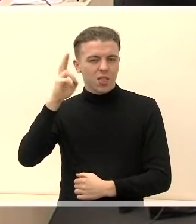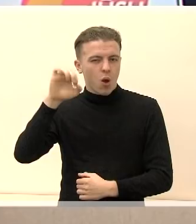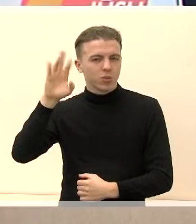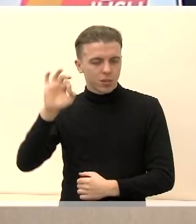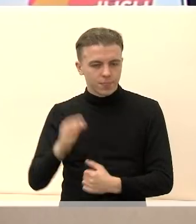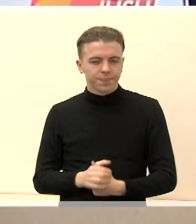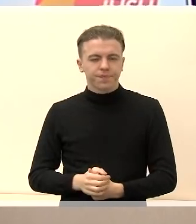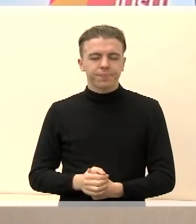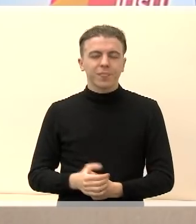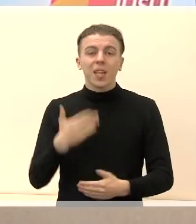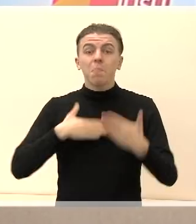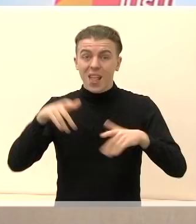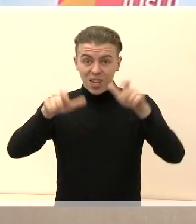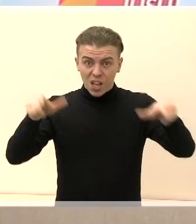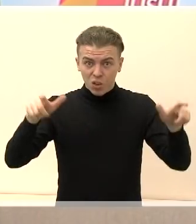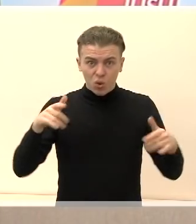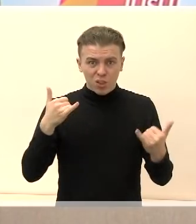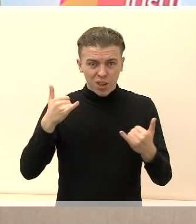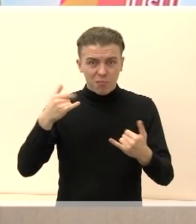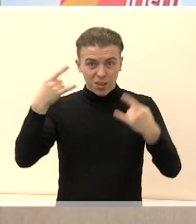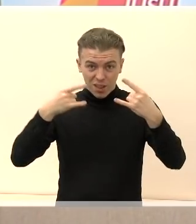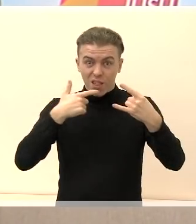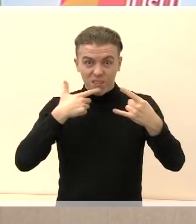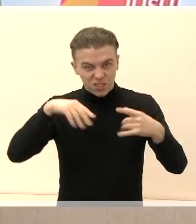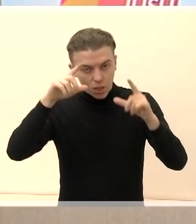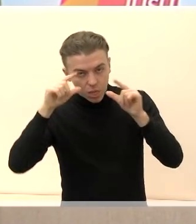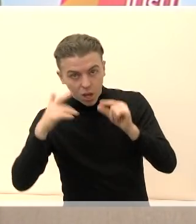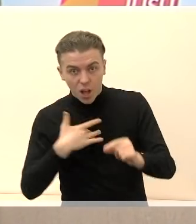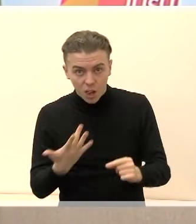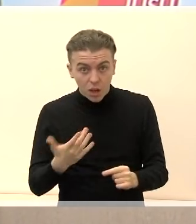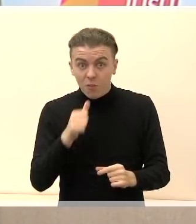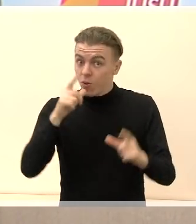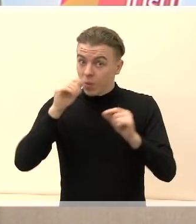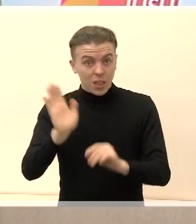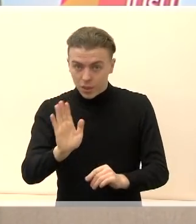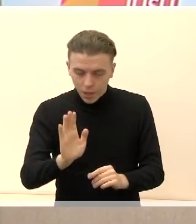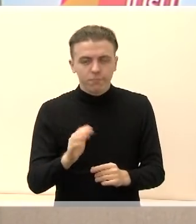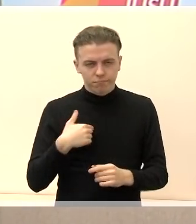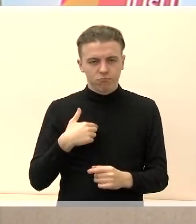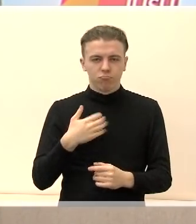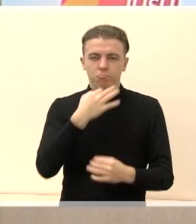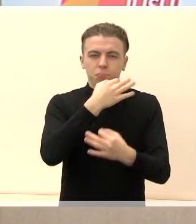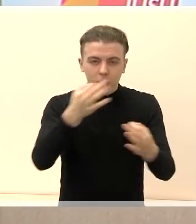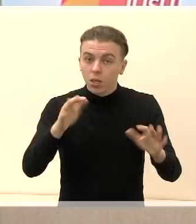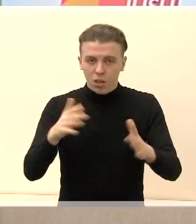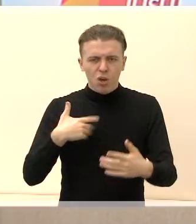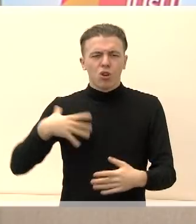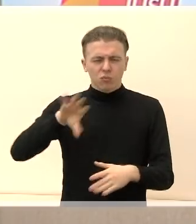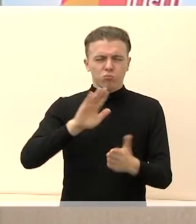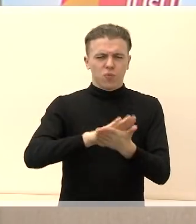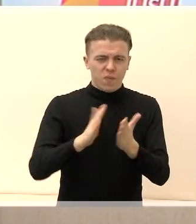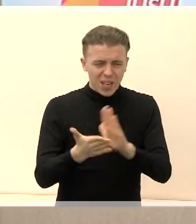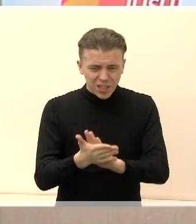Milieji Marijampuliečiai, Jūs dar nesumygote ten už ekraną. Jeigu nesumygote, noriu pasakyti, kad viską dirbsime, tvarkysime ūkiškai